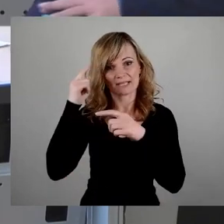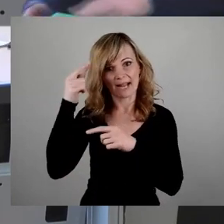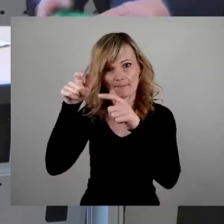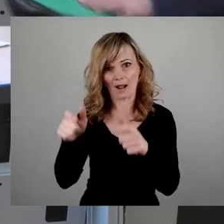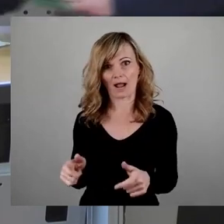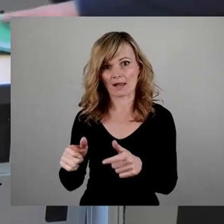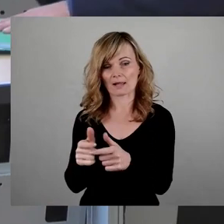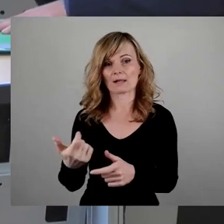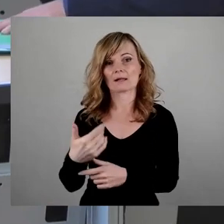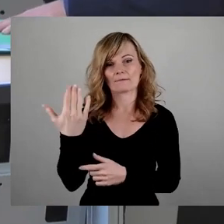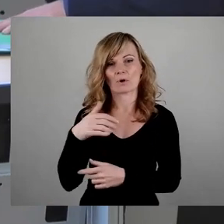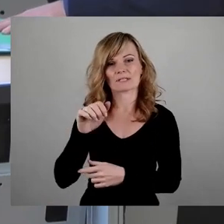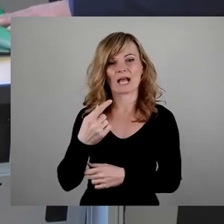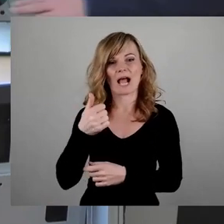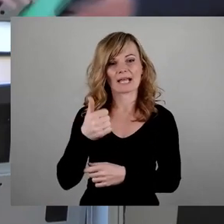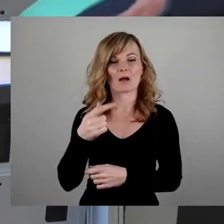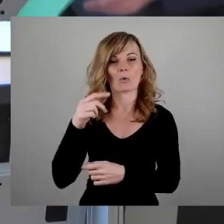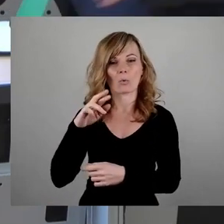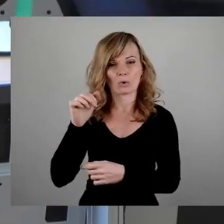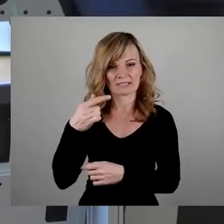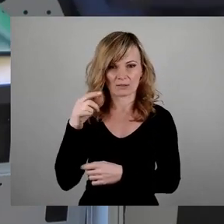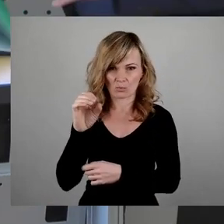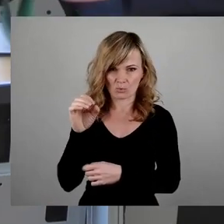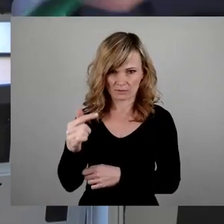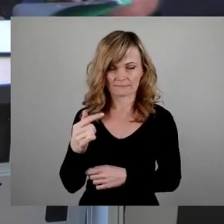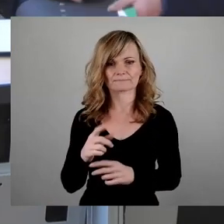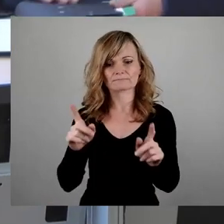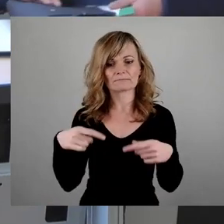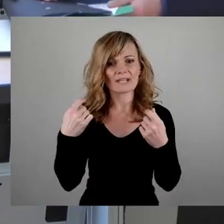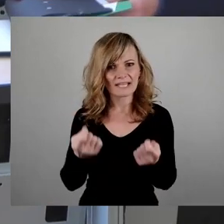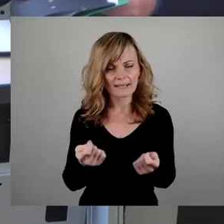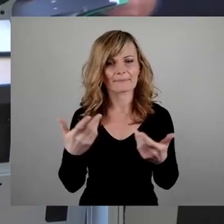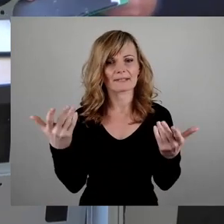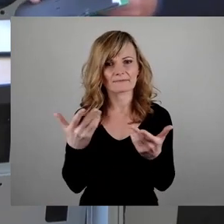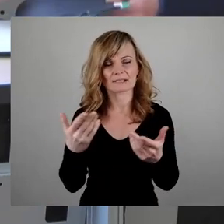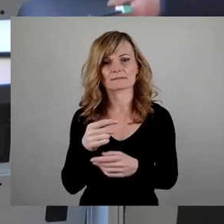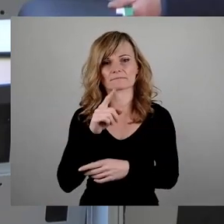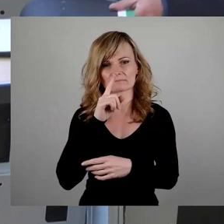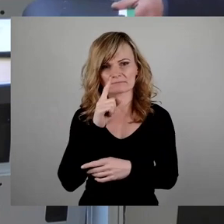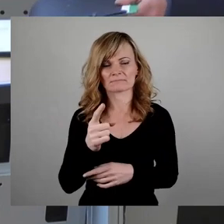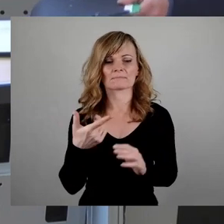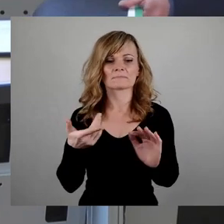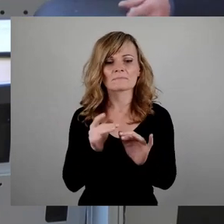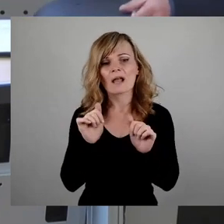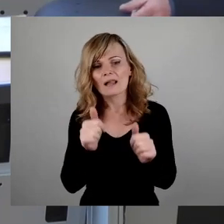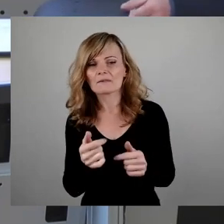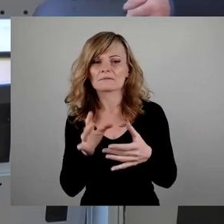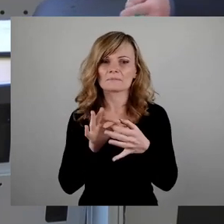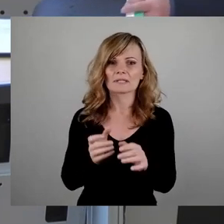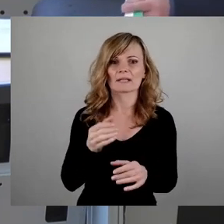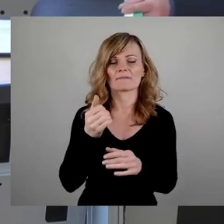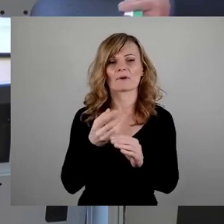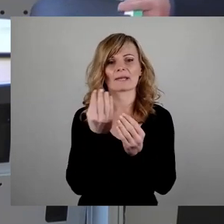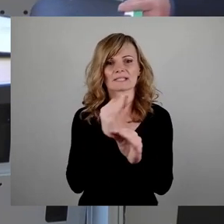Grotegut. Heraus kam dann eine behelfsmäßig aufgestellte Informationsstähle. Die musste